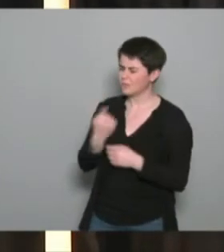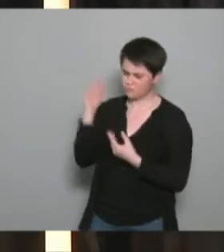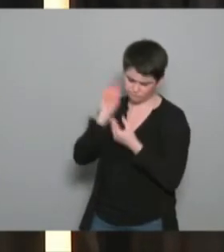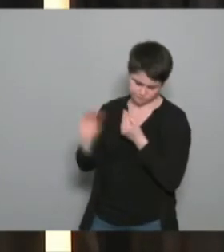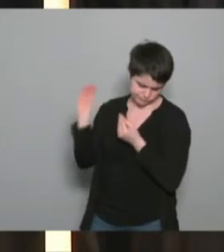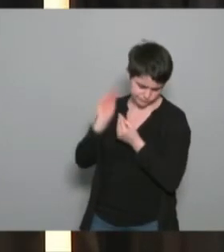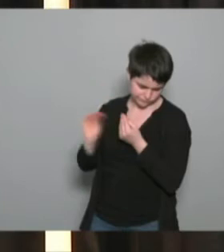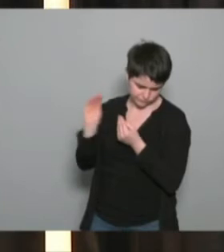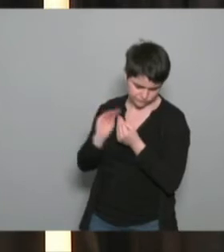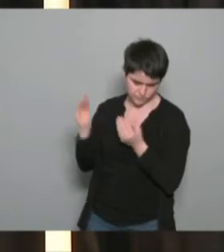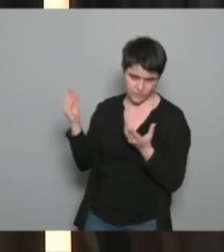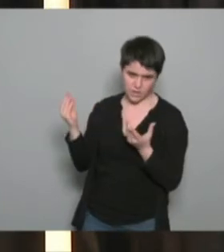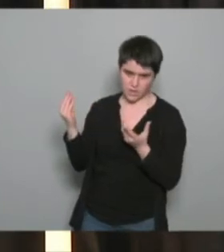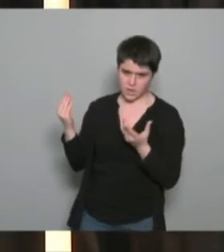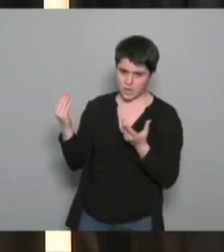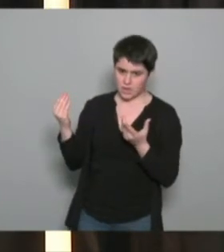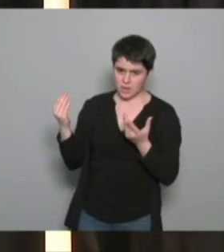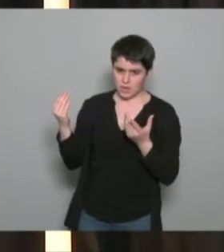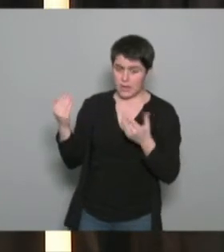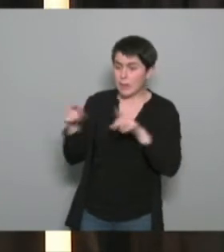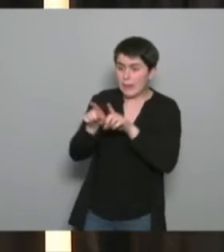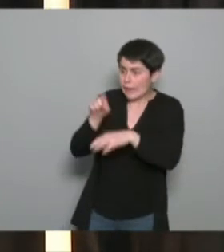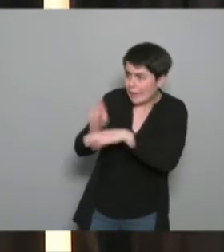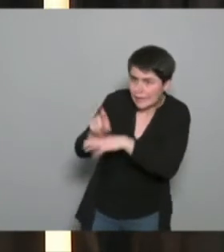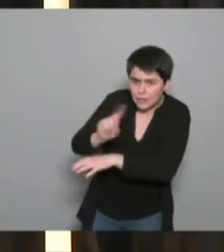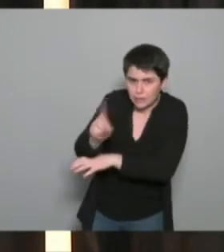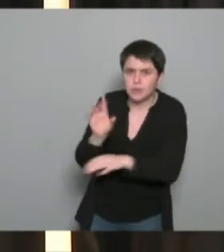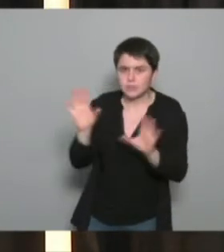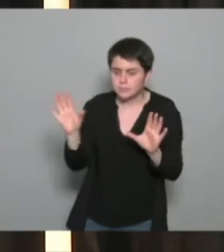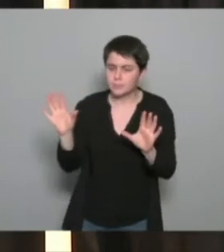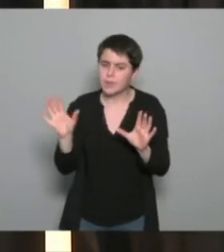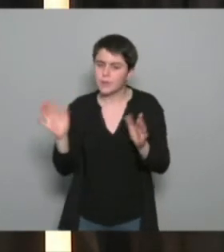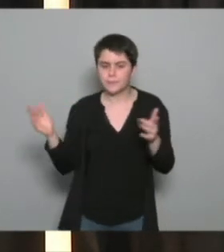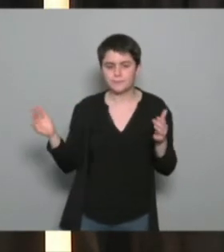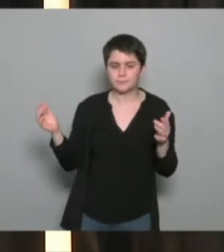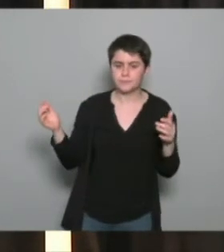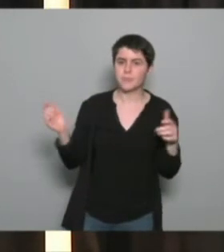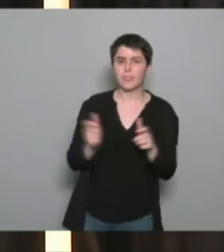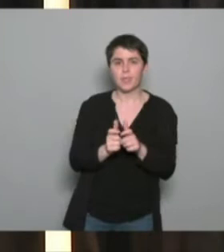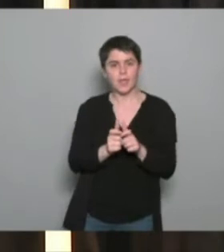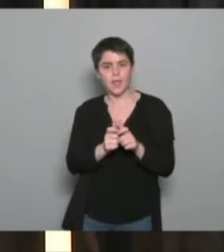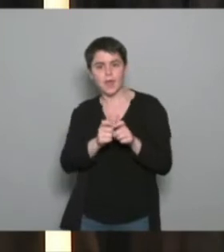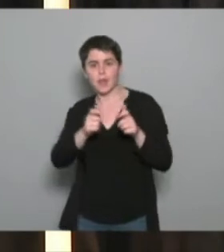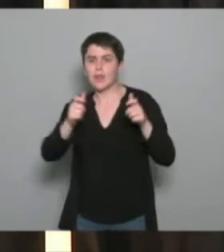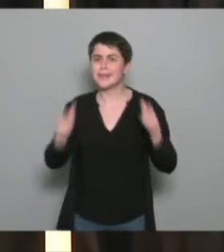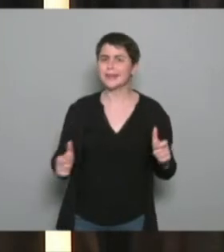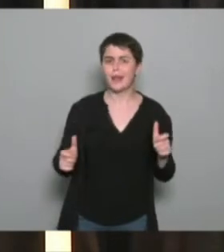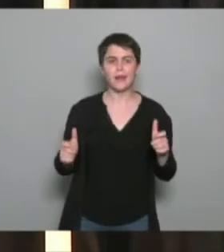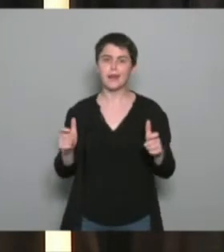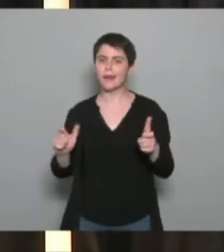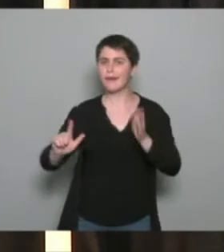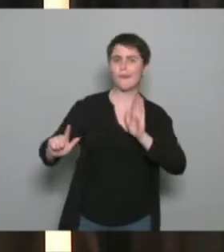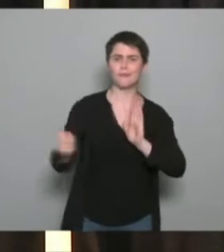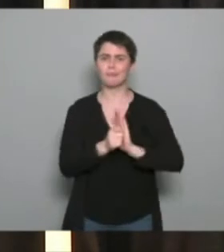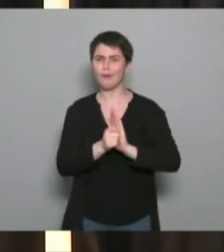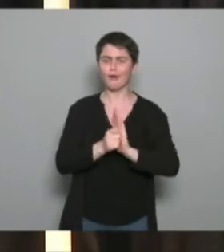l'émergence des salles et c'est pareil c'est pas une critique c'est l'émergence des salles dormises en forme où les gens prennent des abonnements ils vont